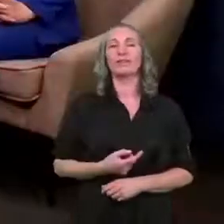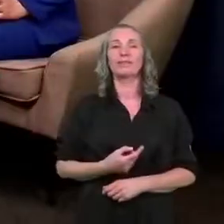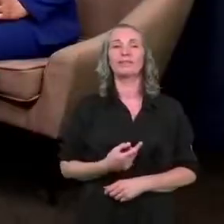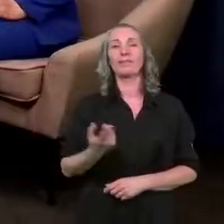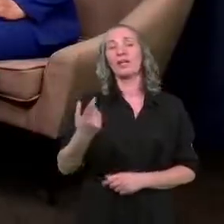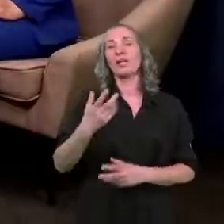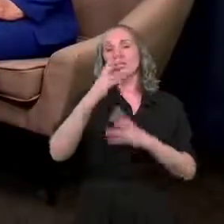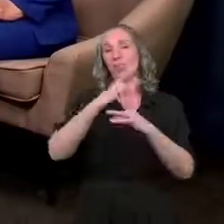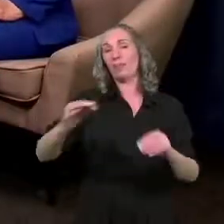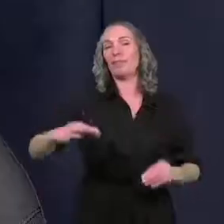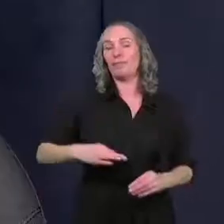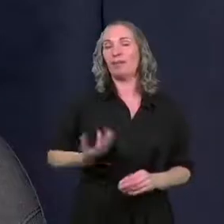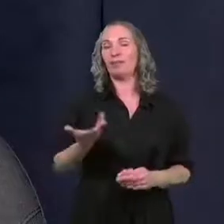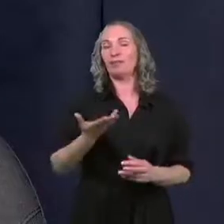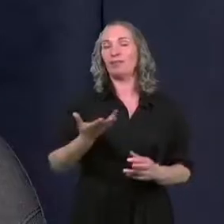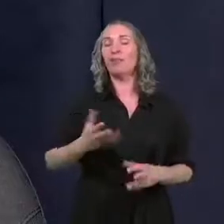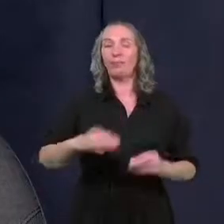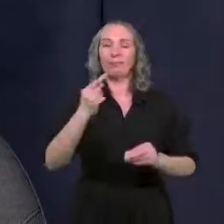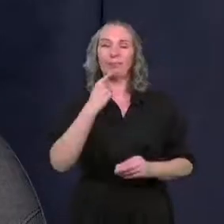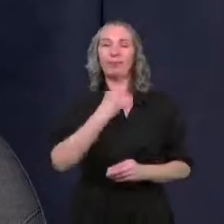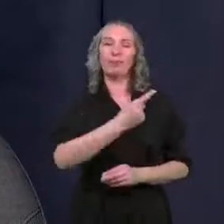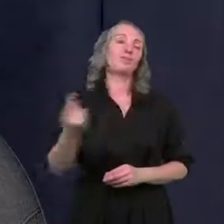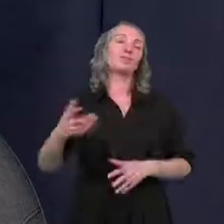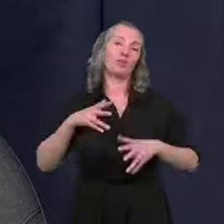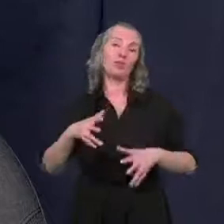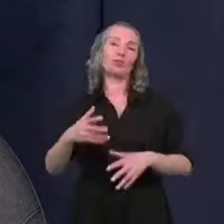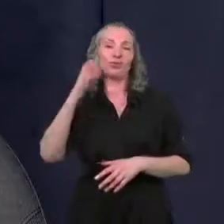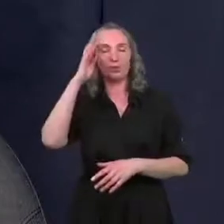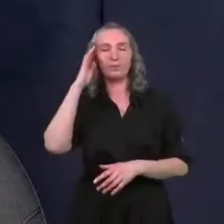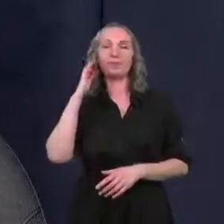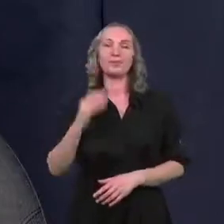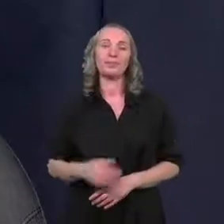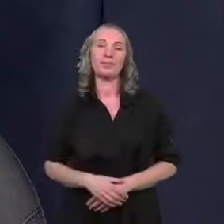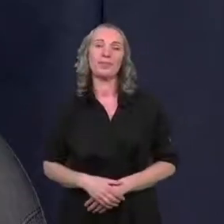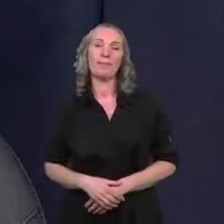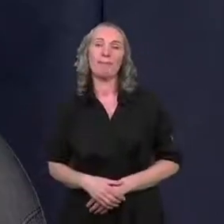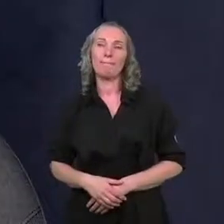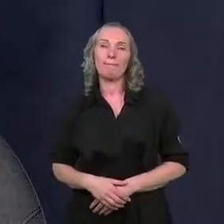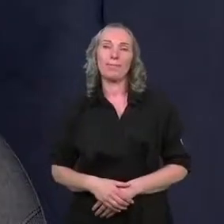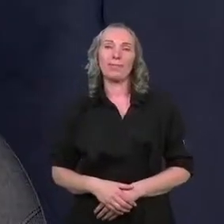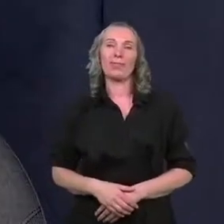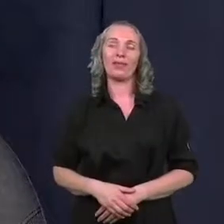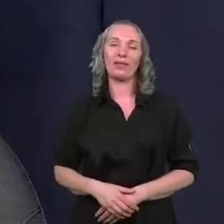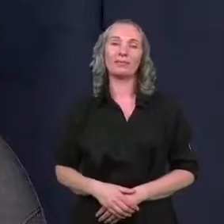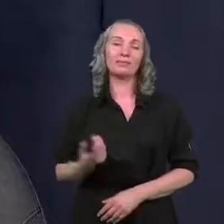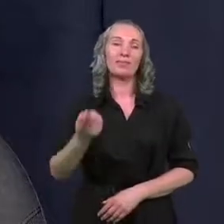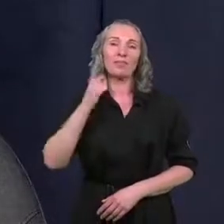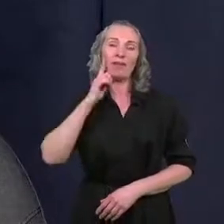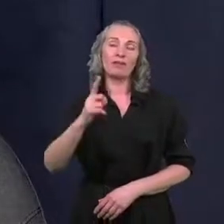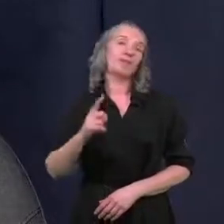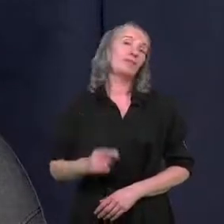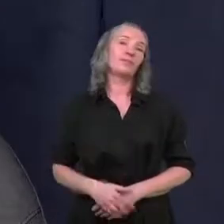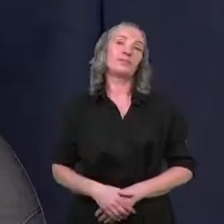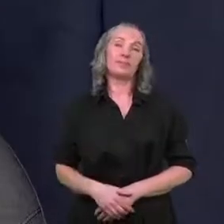Szanowni Państwo, we wstępie wydaje się, że już na ten temat dużo powiedziałem. Rzeczywiście